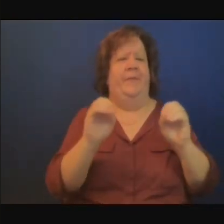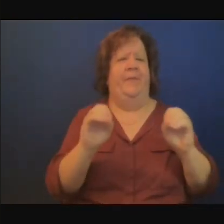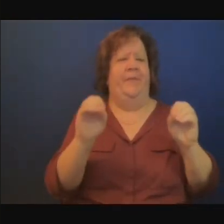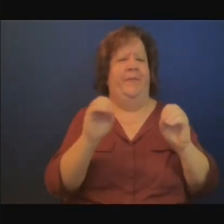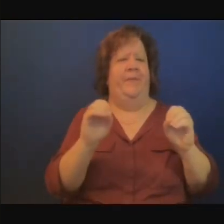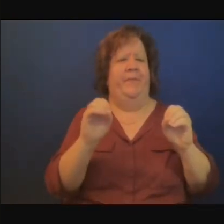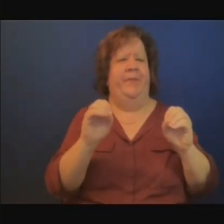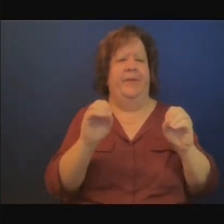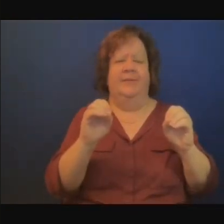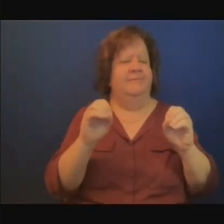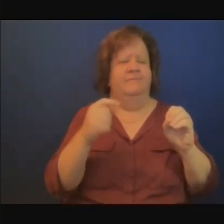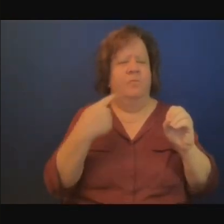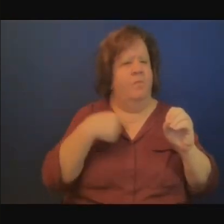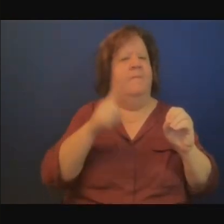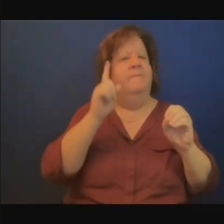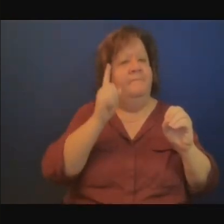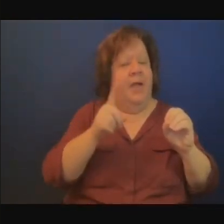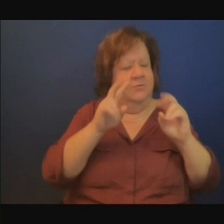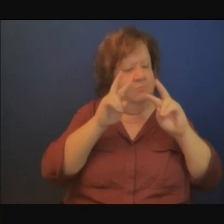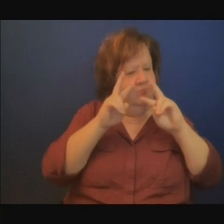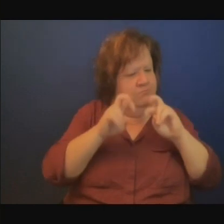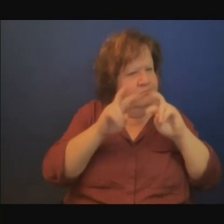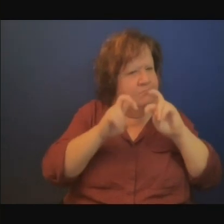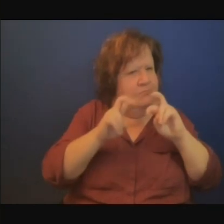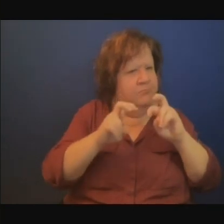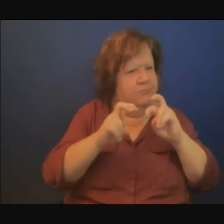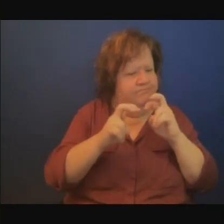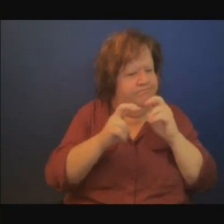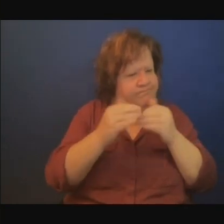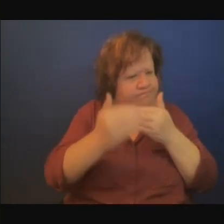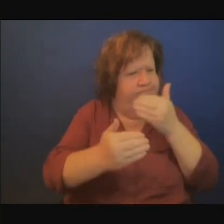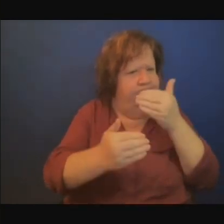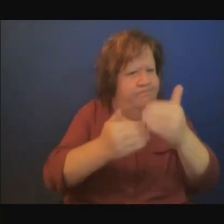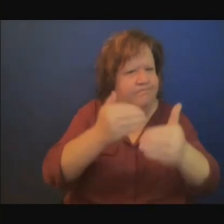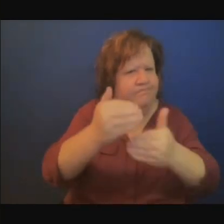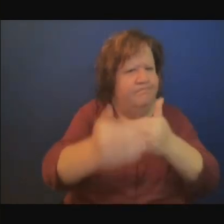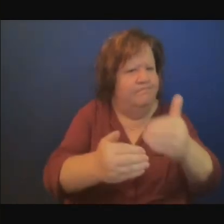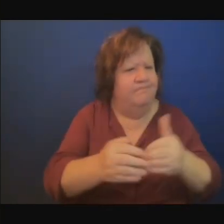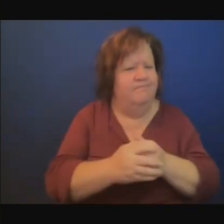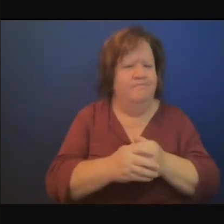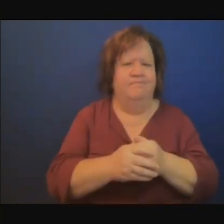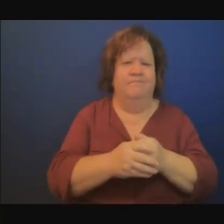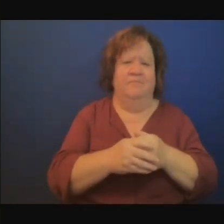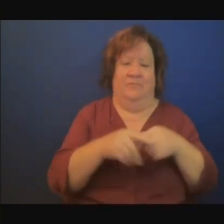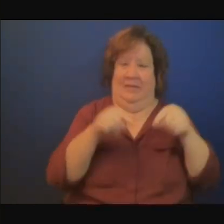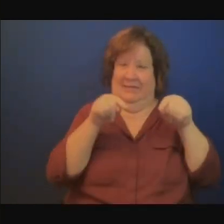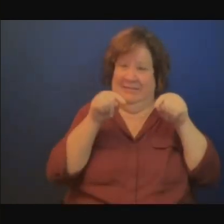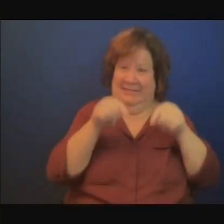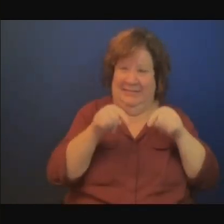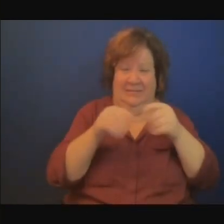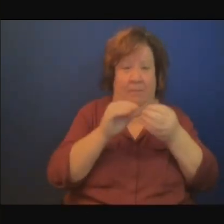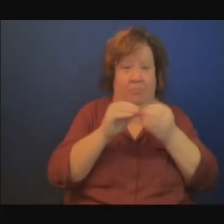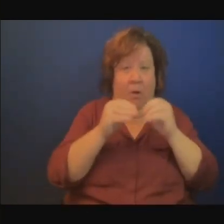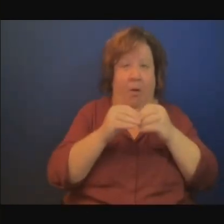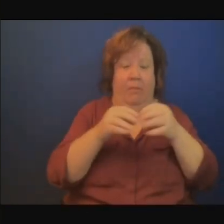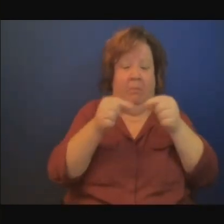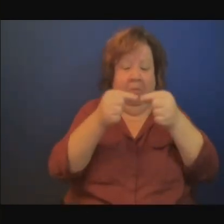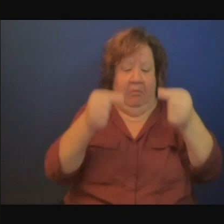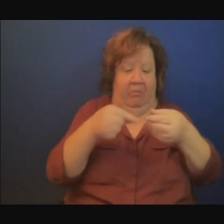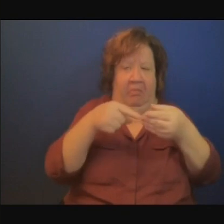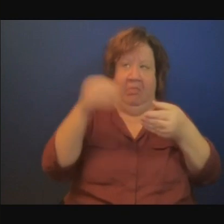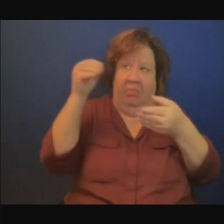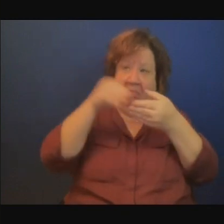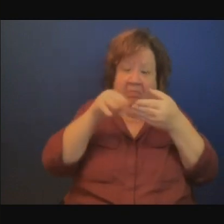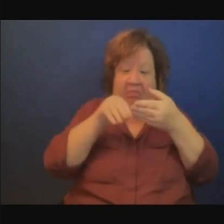mauvaise qualité et jusque là on parle d'une efficacité des panneaux solaires d'environ 20-25% mais l